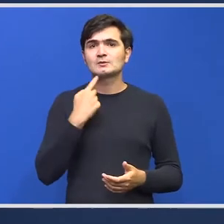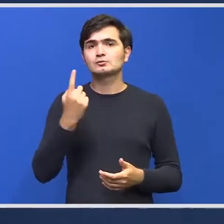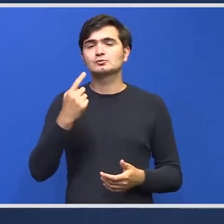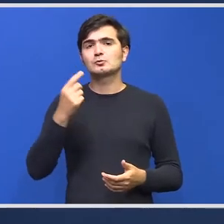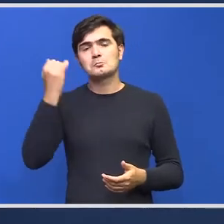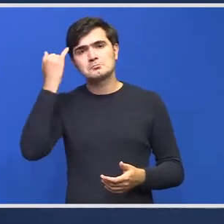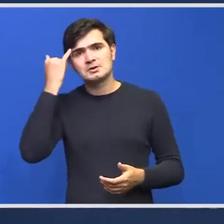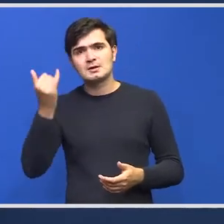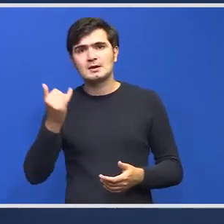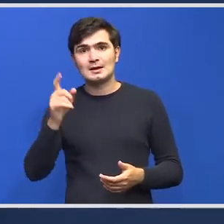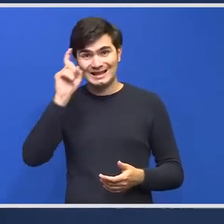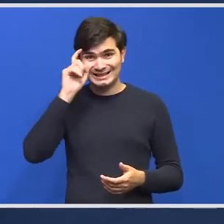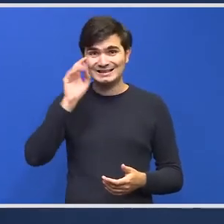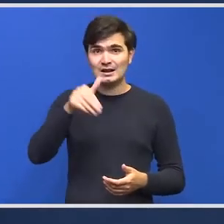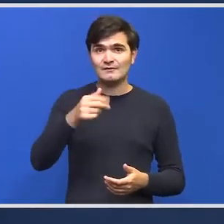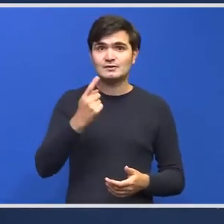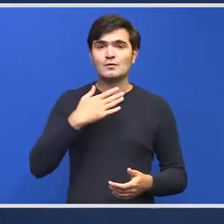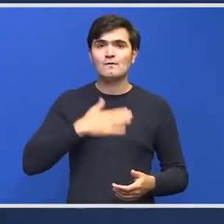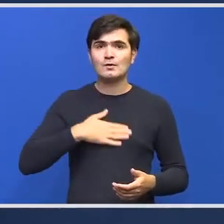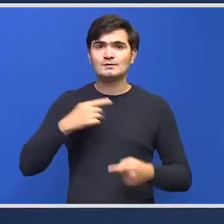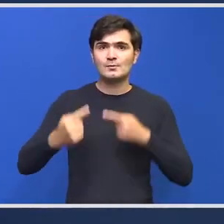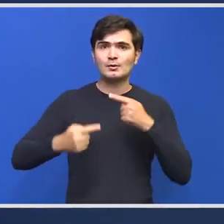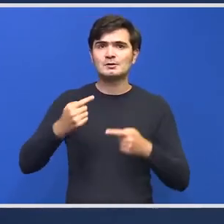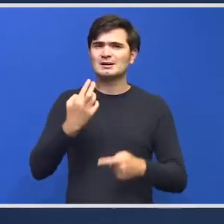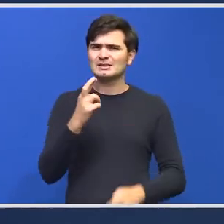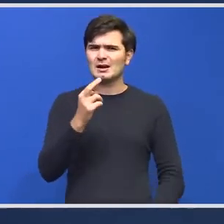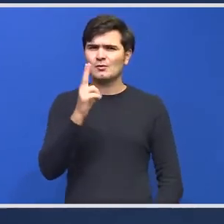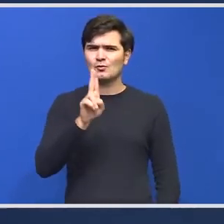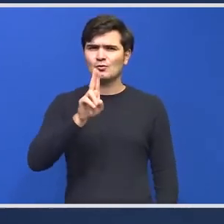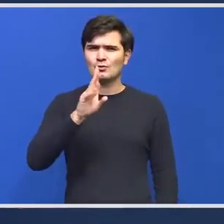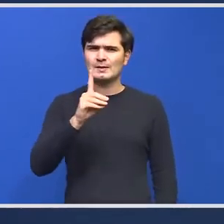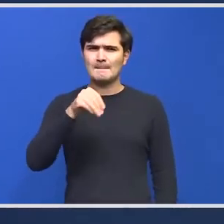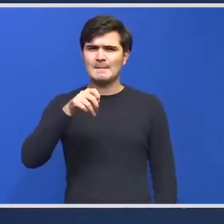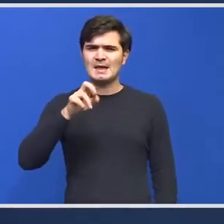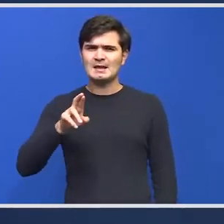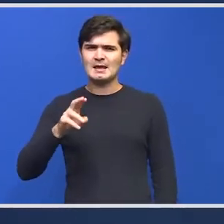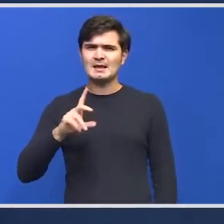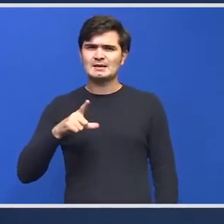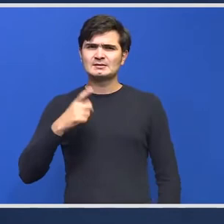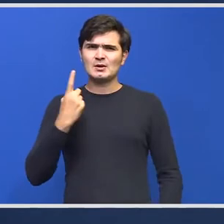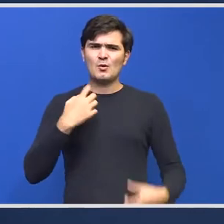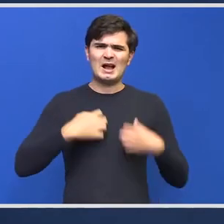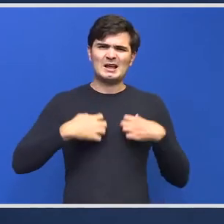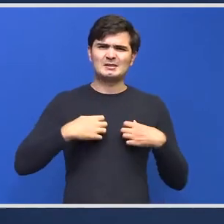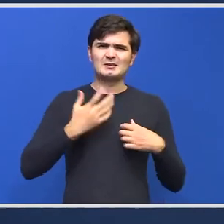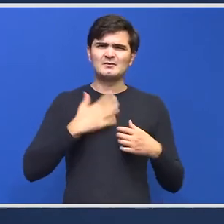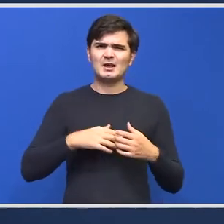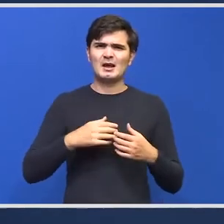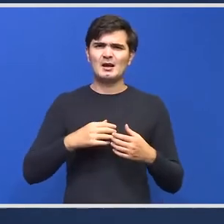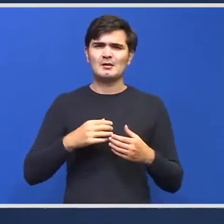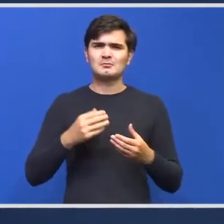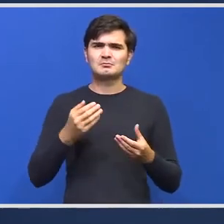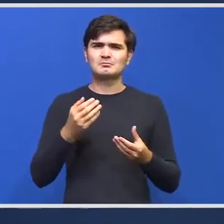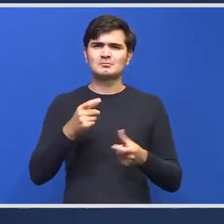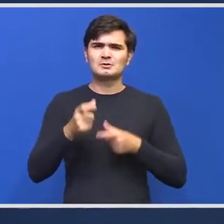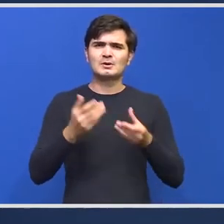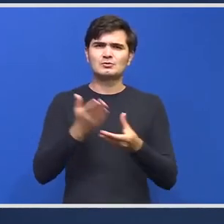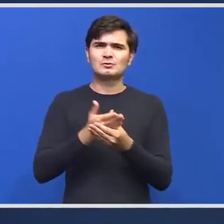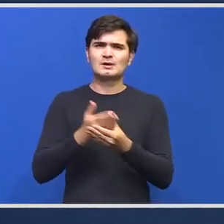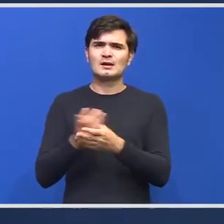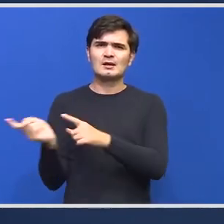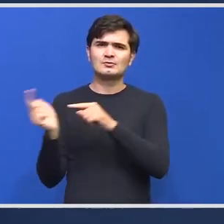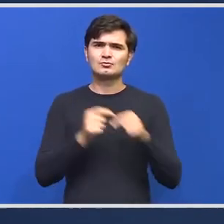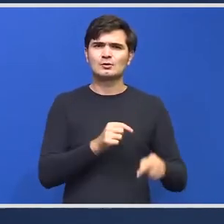voință politică? Mă refer în contextul în care de mereu deja manifestă o aversiune foarte mare pentru întoarcerea dosarilor revizând corupția magistraților la DNA.